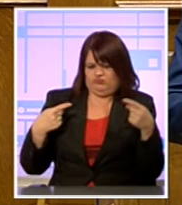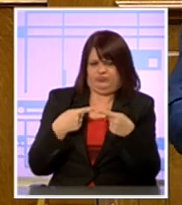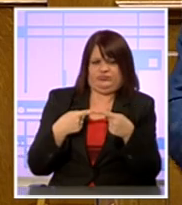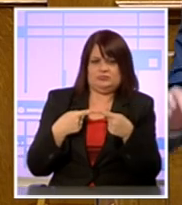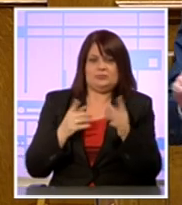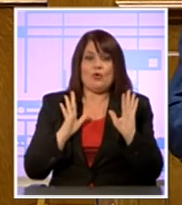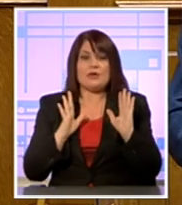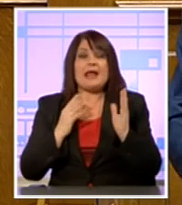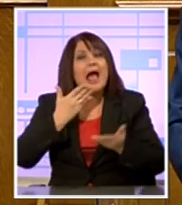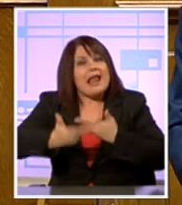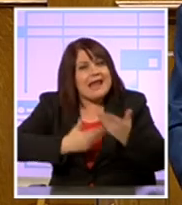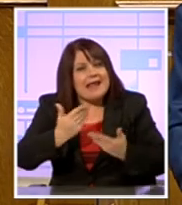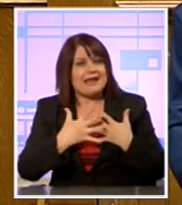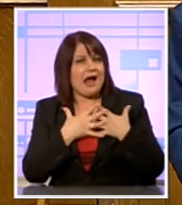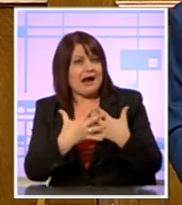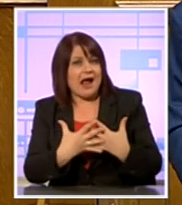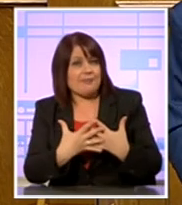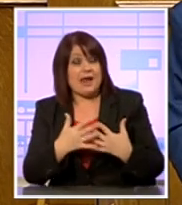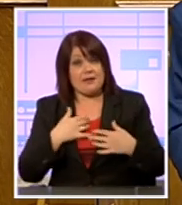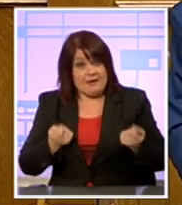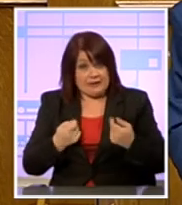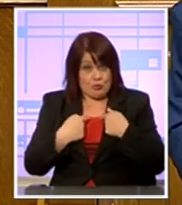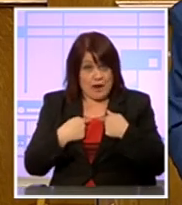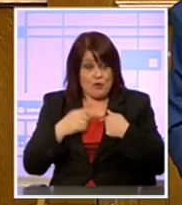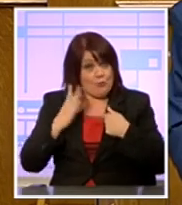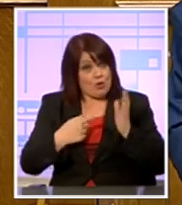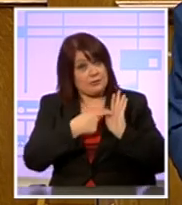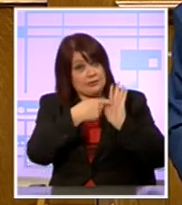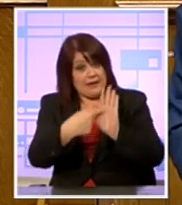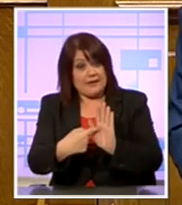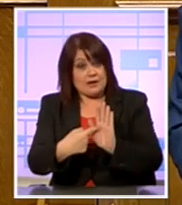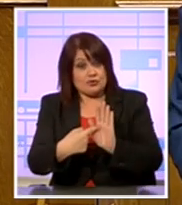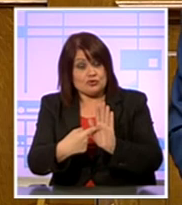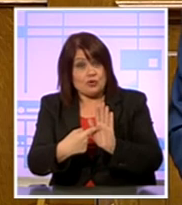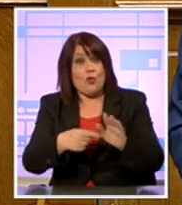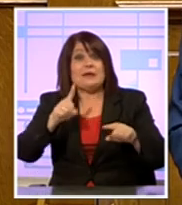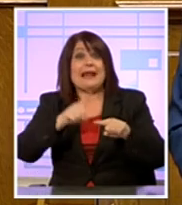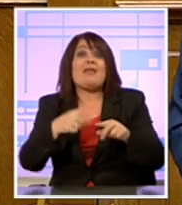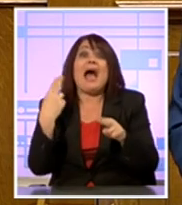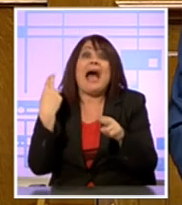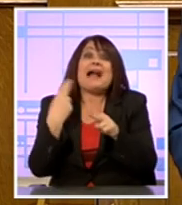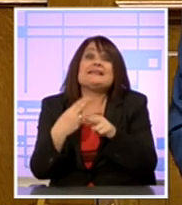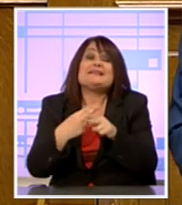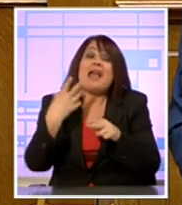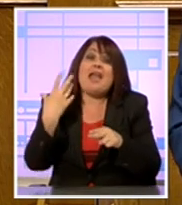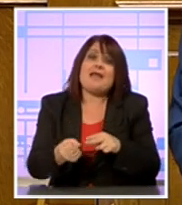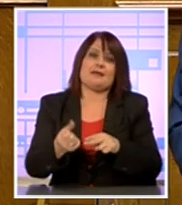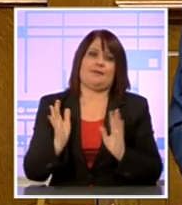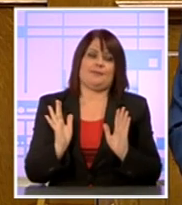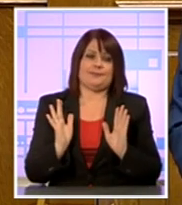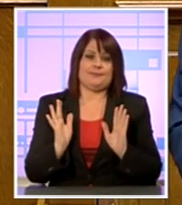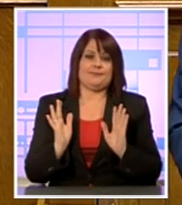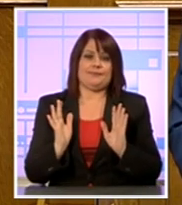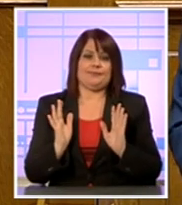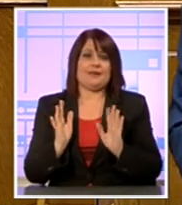και με αλληλεγγύη και αγάπη. Αν με τις πράξεις μου μπορώ να στείλω ένα μήνυμα ότι η χώρα αυτή αξίζει, αξίζει να